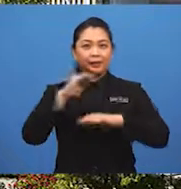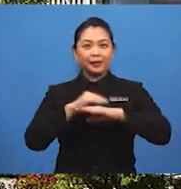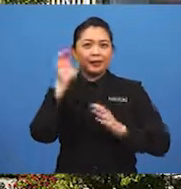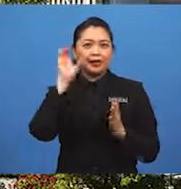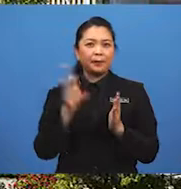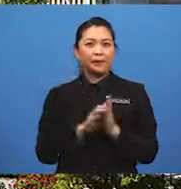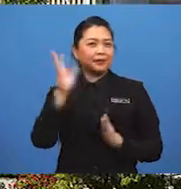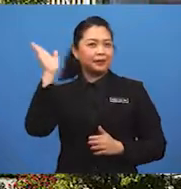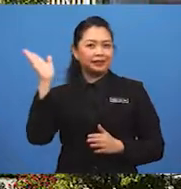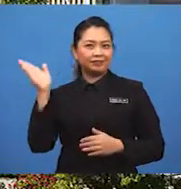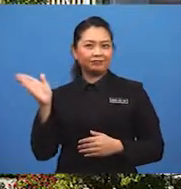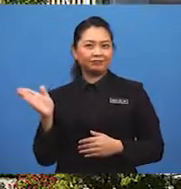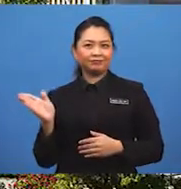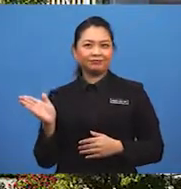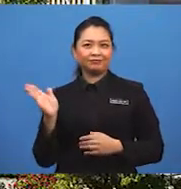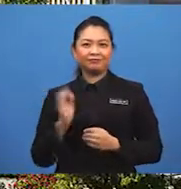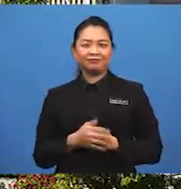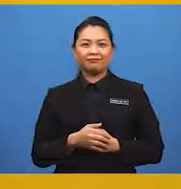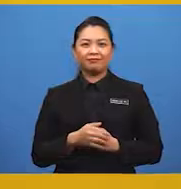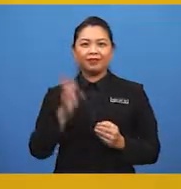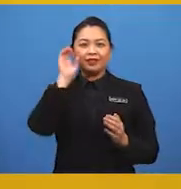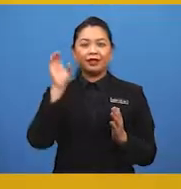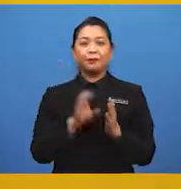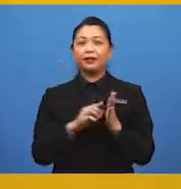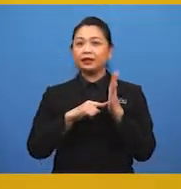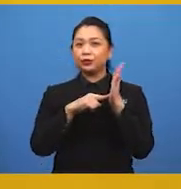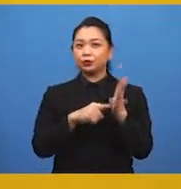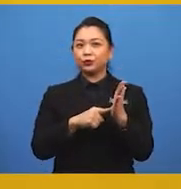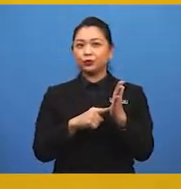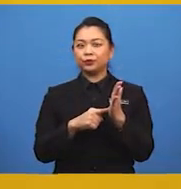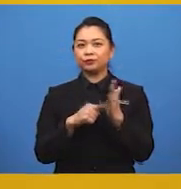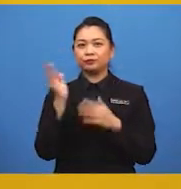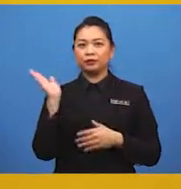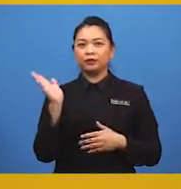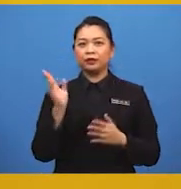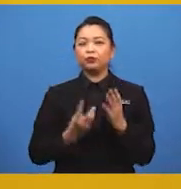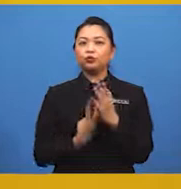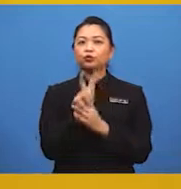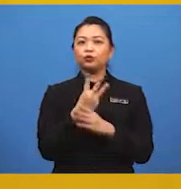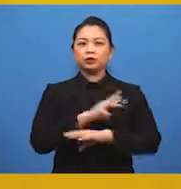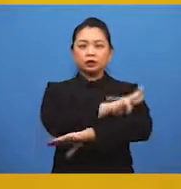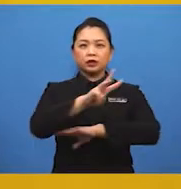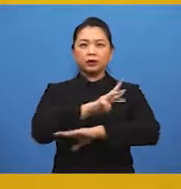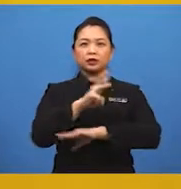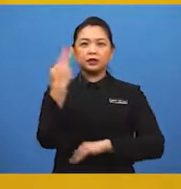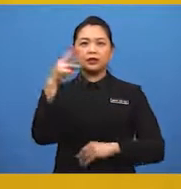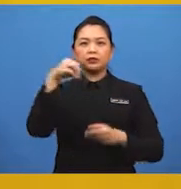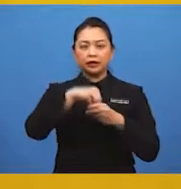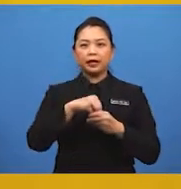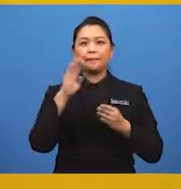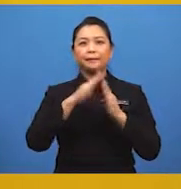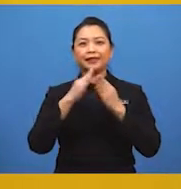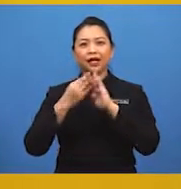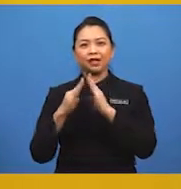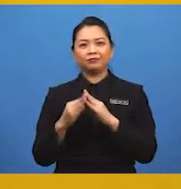pada gambar yang dipaparkan. Gambar yang dipaparkan menunjukkan wujudnya kawasan hijau dalam